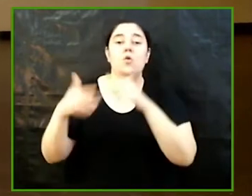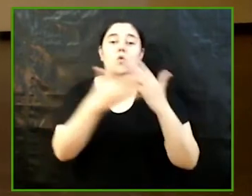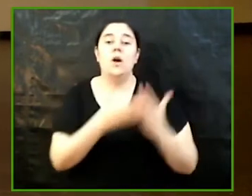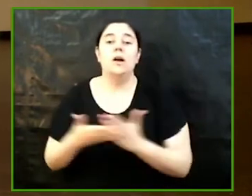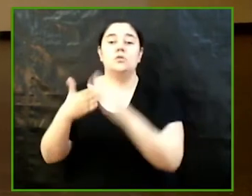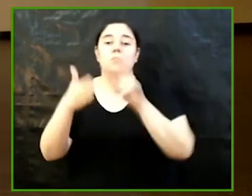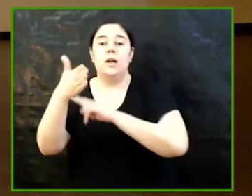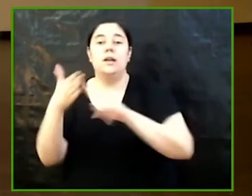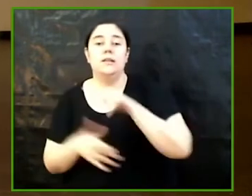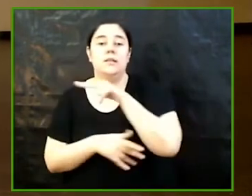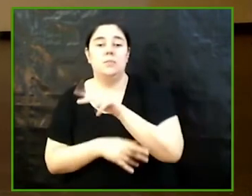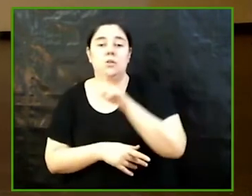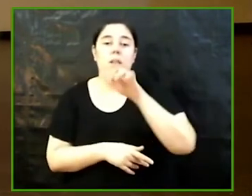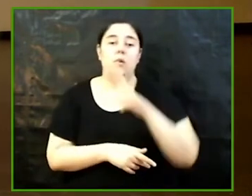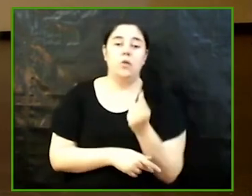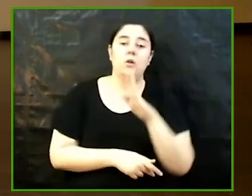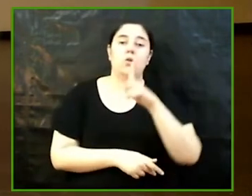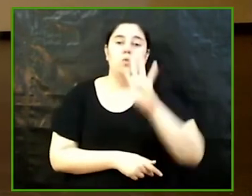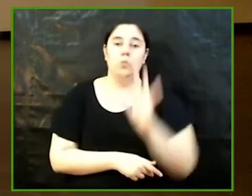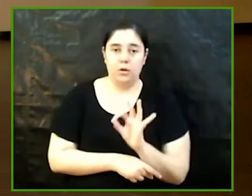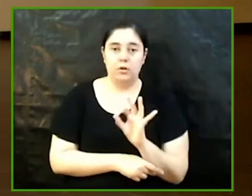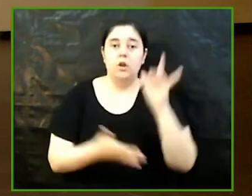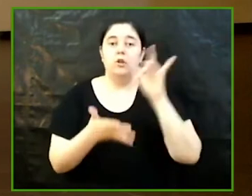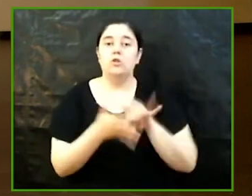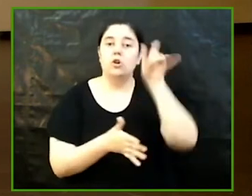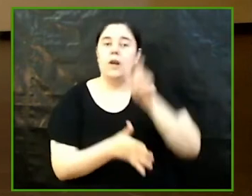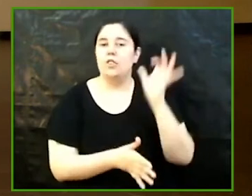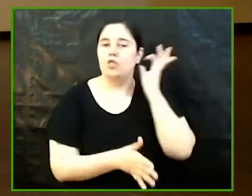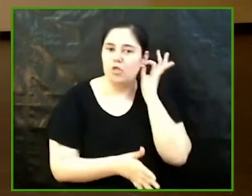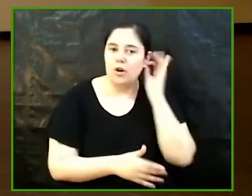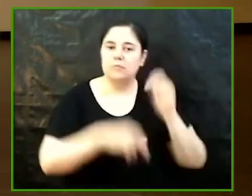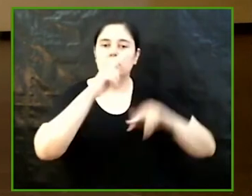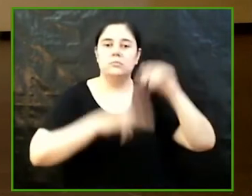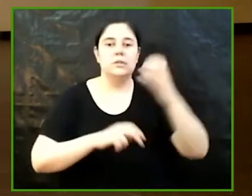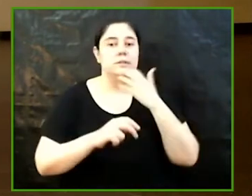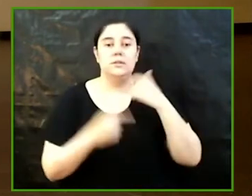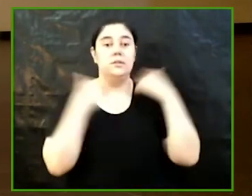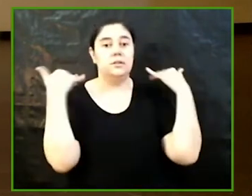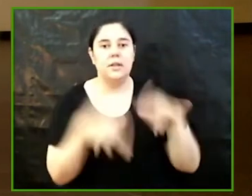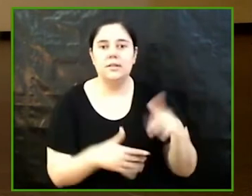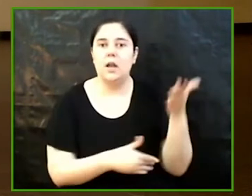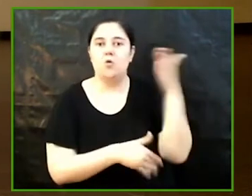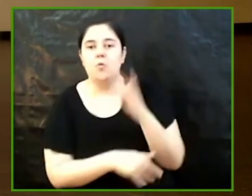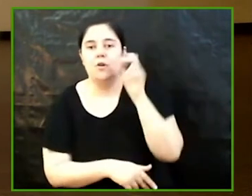Marta Rossell Codina Rubio Garriga com construir una dona tràgica mort i maternitat a la tradició teatral occidental tutor